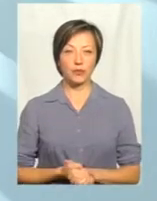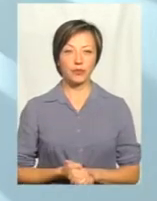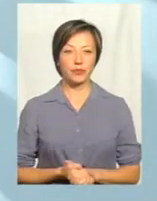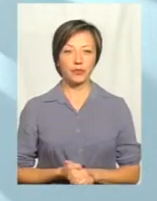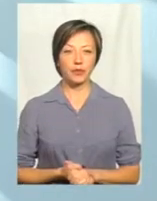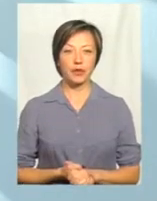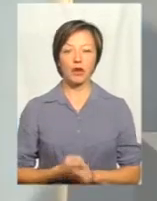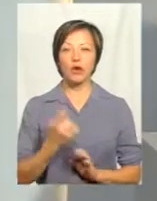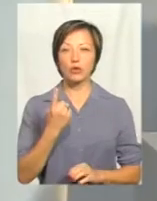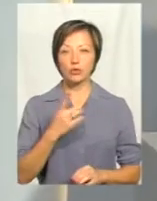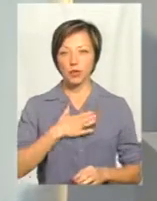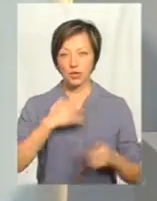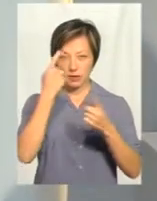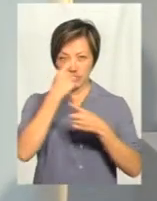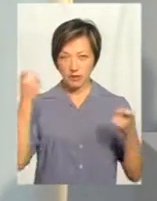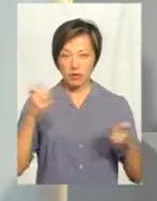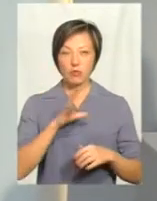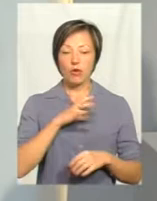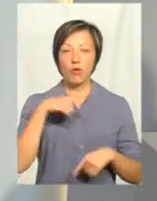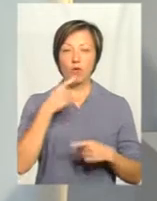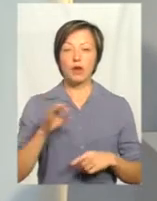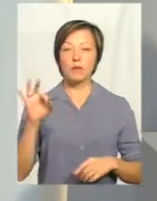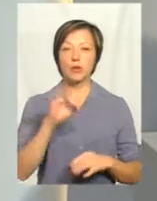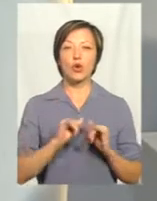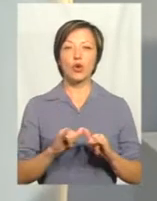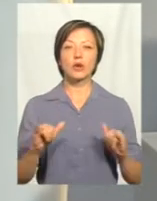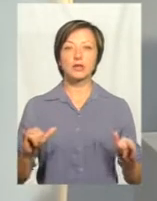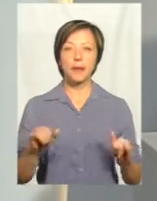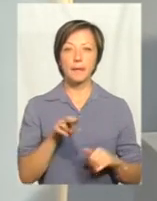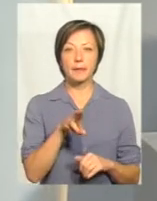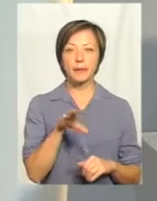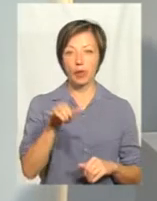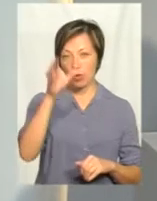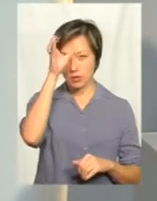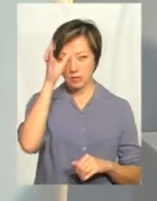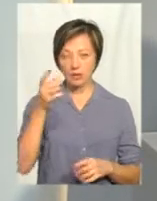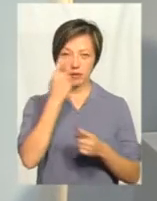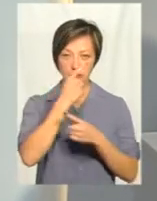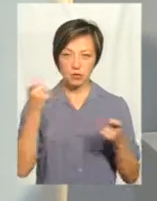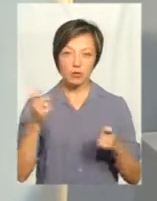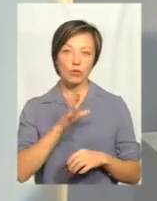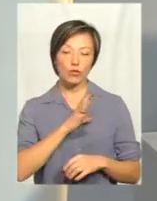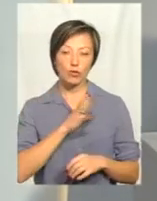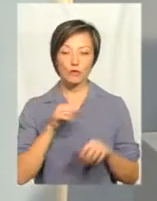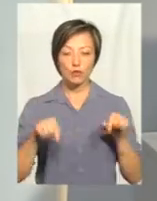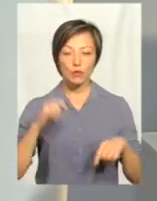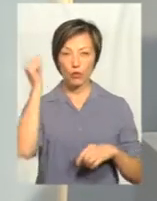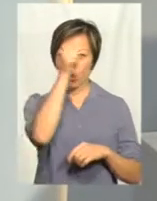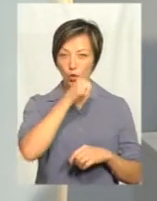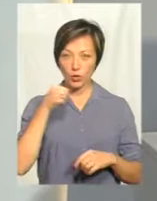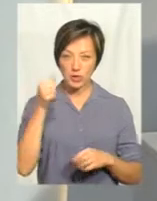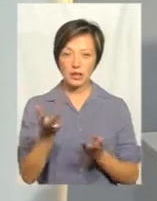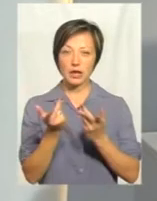В одному з наших ефірів ми говорили про розвиток профтехосвіти, і тоді прозвучала інформація про те, що в цьому році